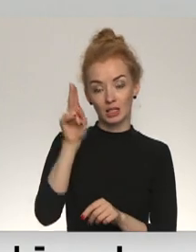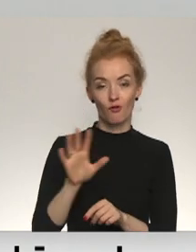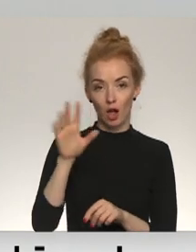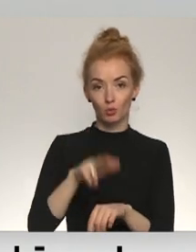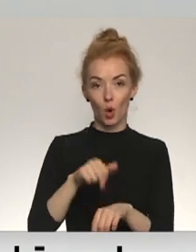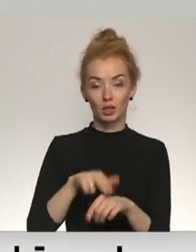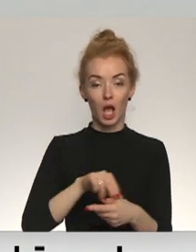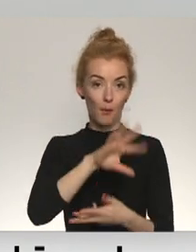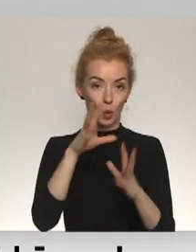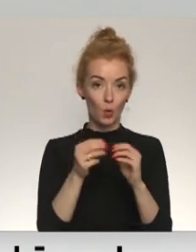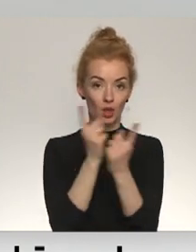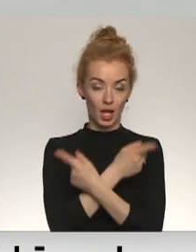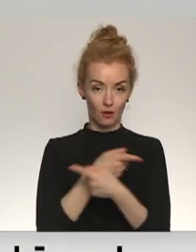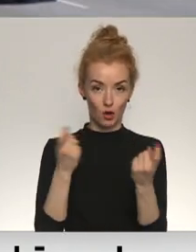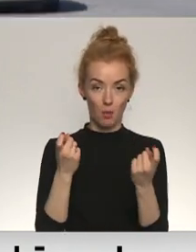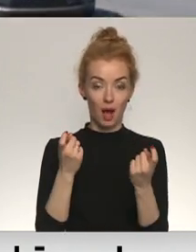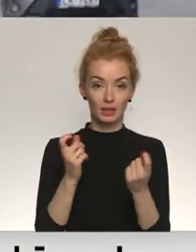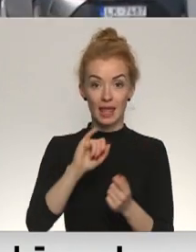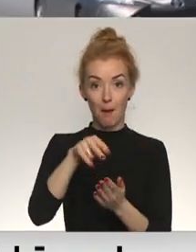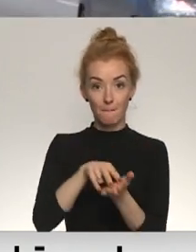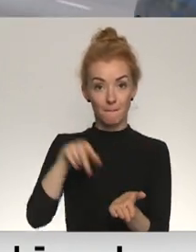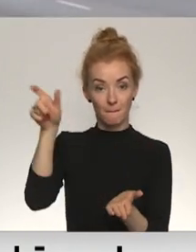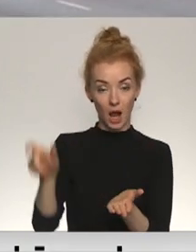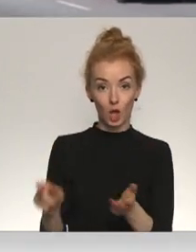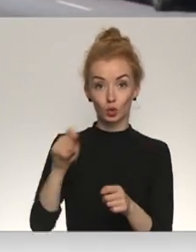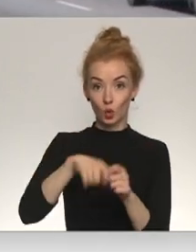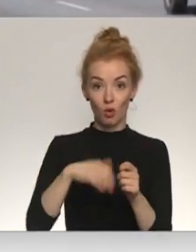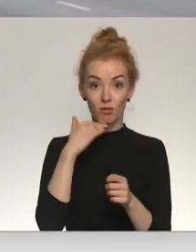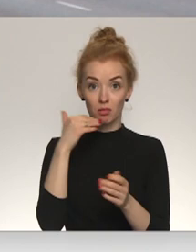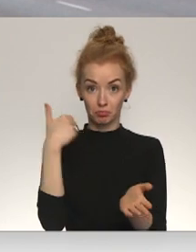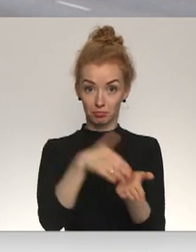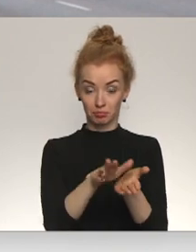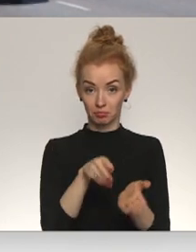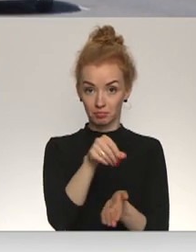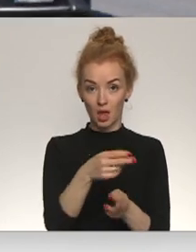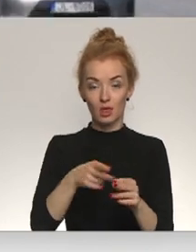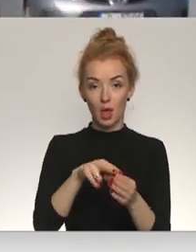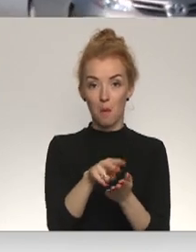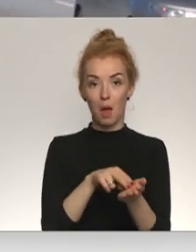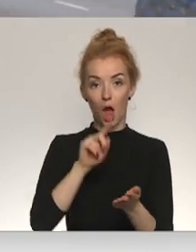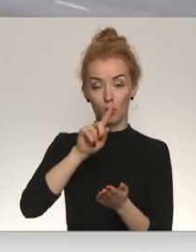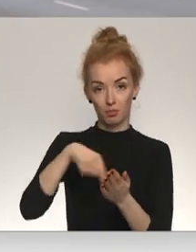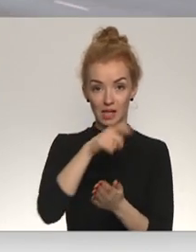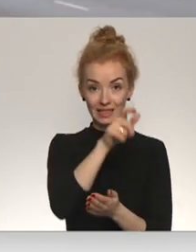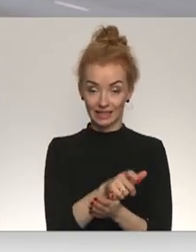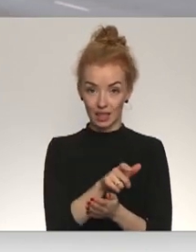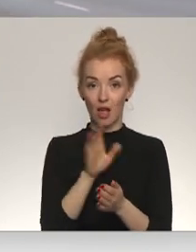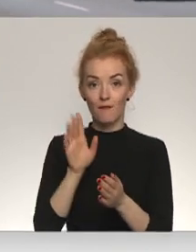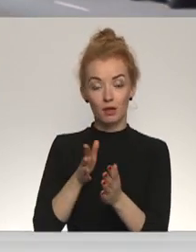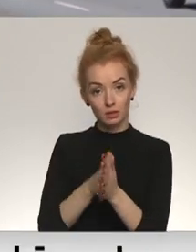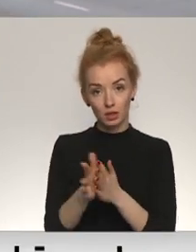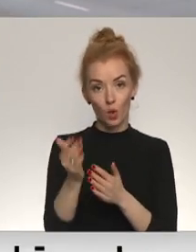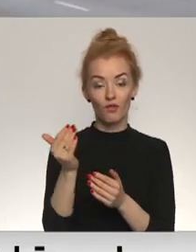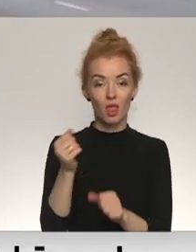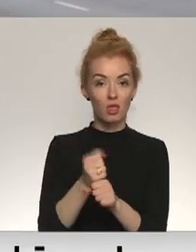apkopotā informācija. Ja parādnieks sodu atsakās apmaksāt, parādu piedzinēju naudu var piedzīt arī no viņa